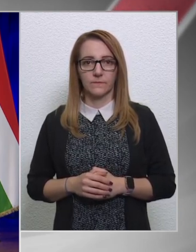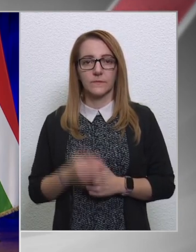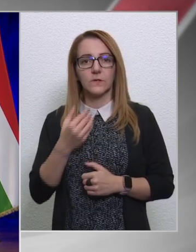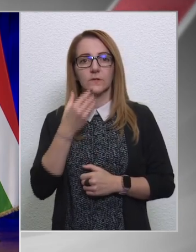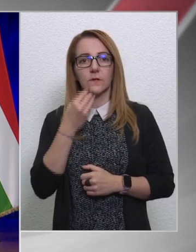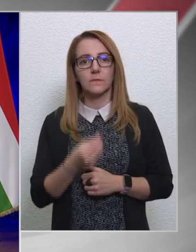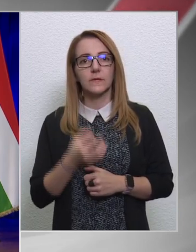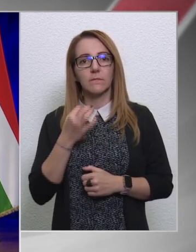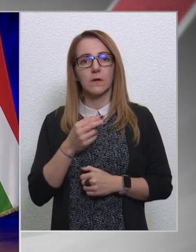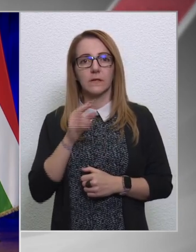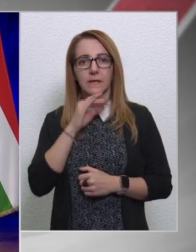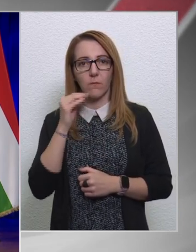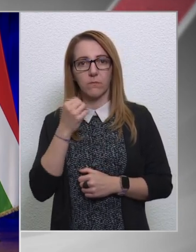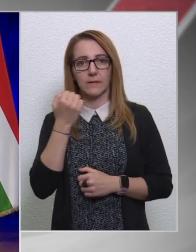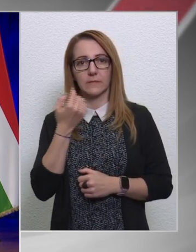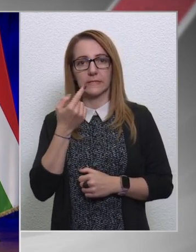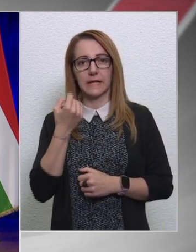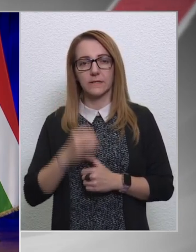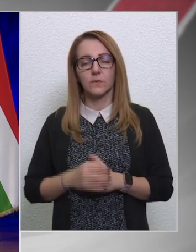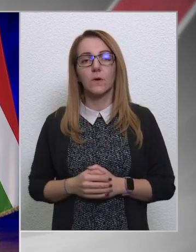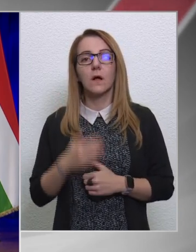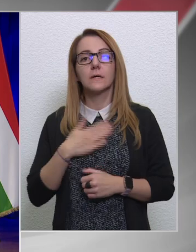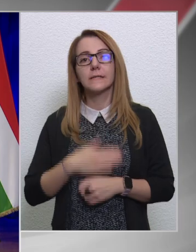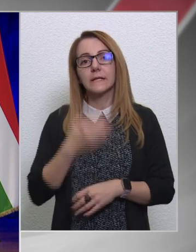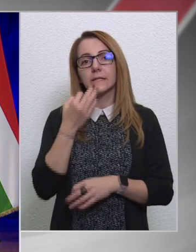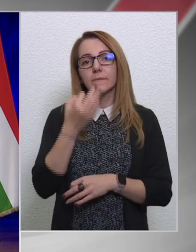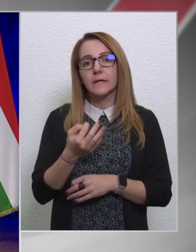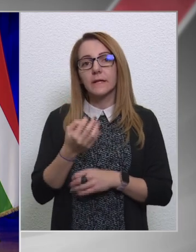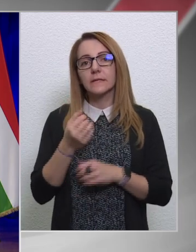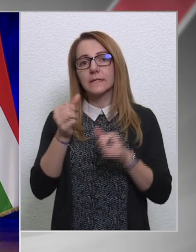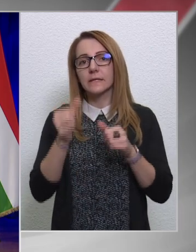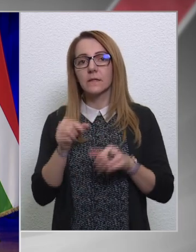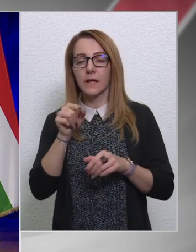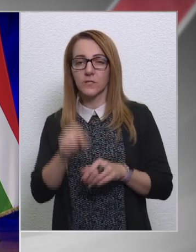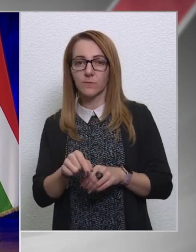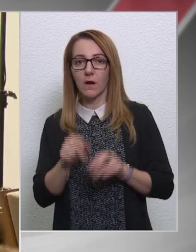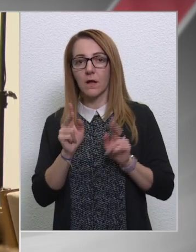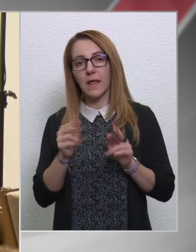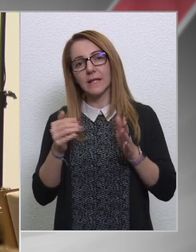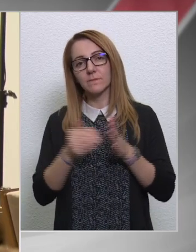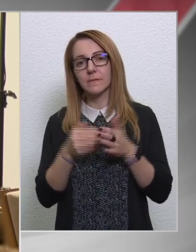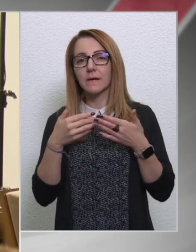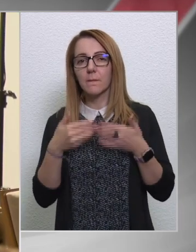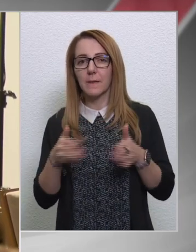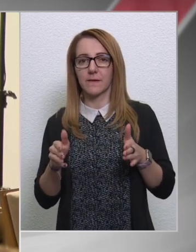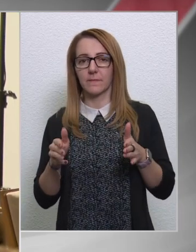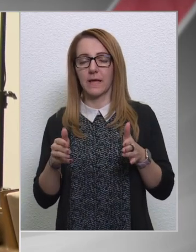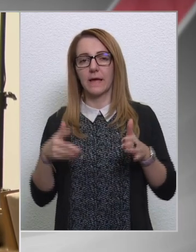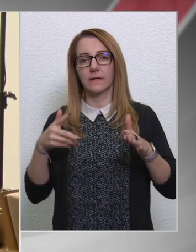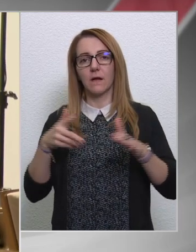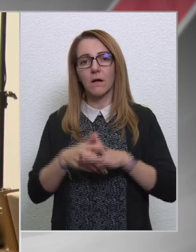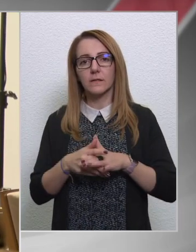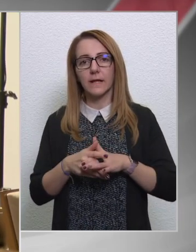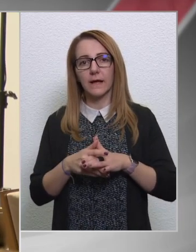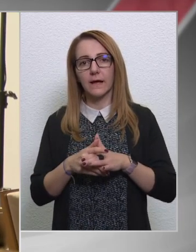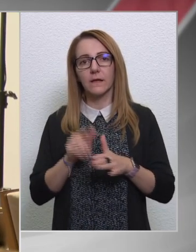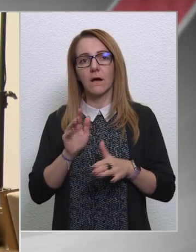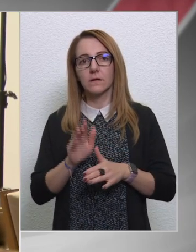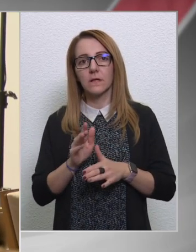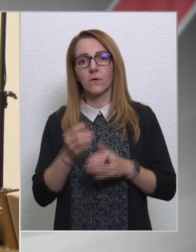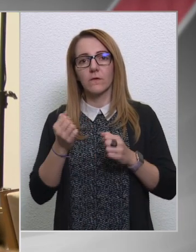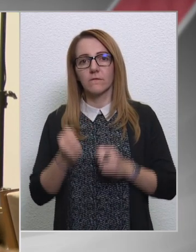Köszönöm szépen, Baronyi Robert vagyok a Mandinártől. Azt szeretném kérdezni, hogy a tanácsban még lehet bármilyen akadálya annak, hogy végre pont kerüljön a